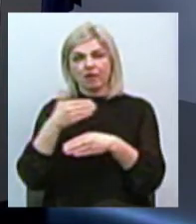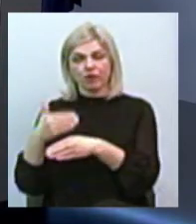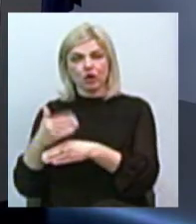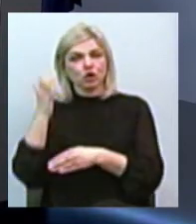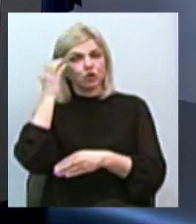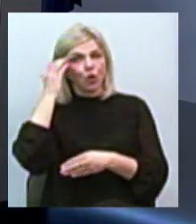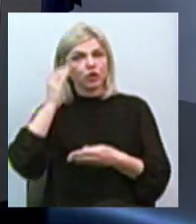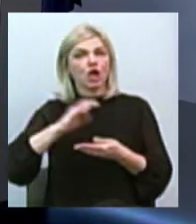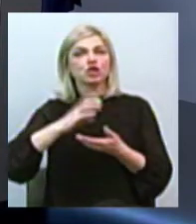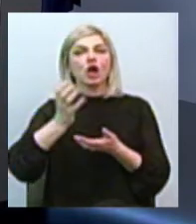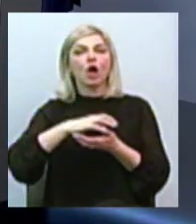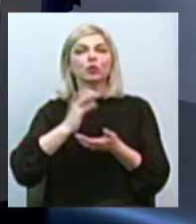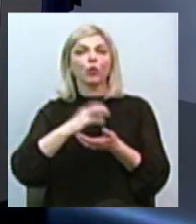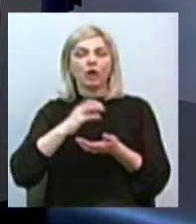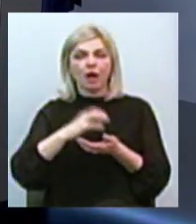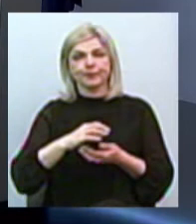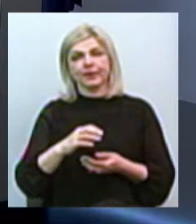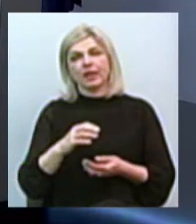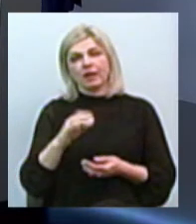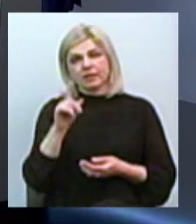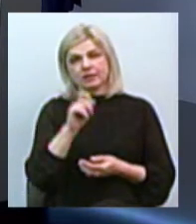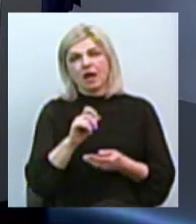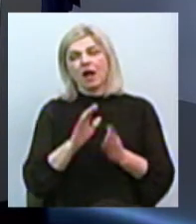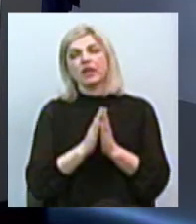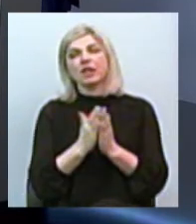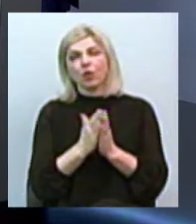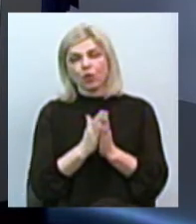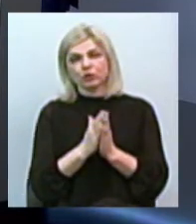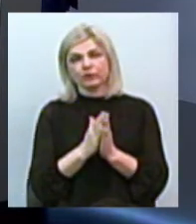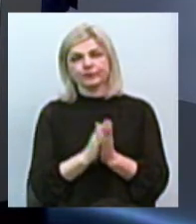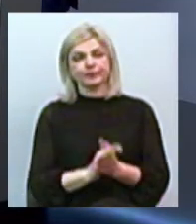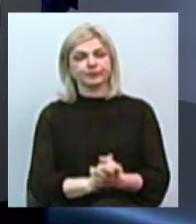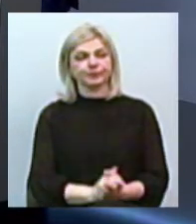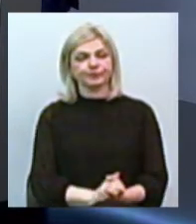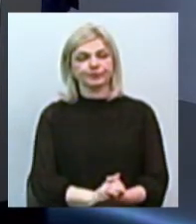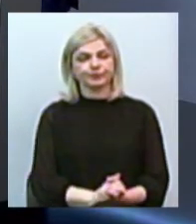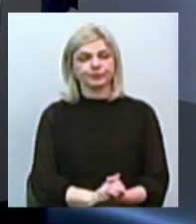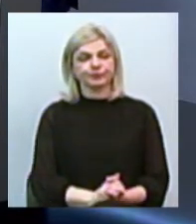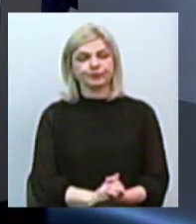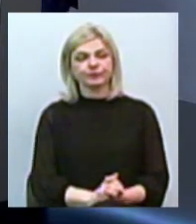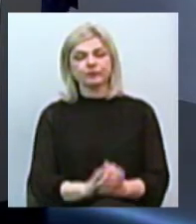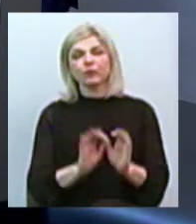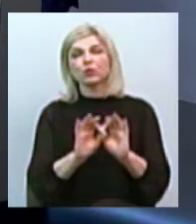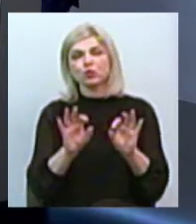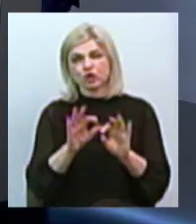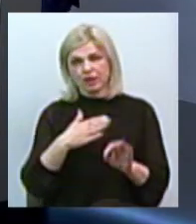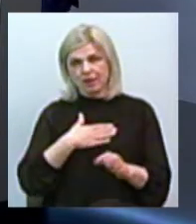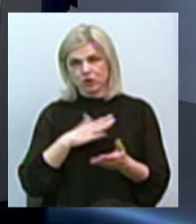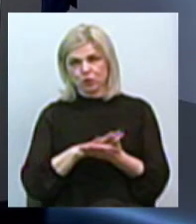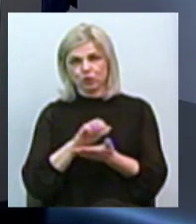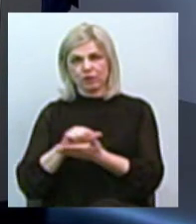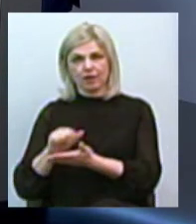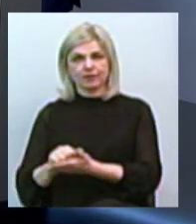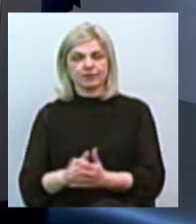режисера Олексія Павлищева за одноіменною книгою Людвіка Шкеназі. Сюжет Олександра Гресі та Ігоря Чорного.